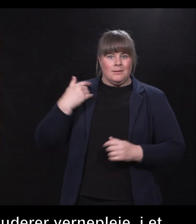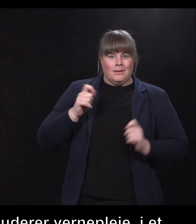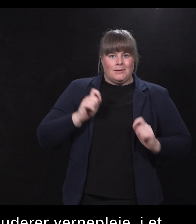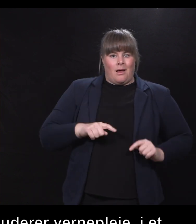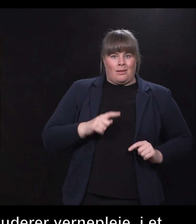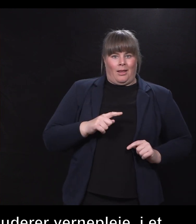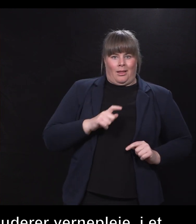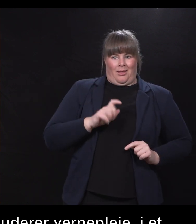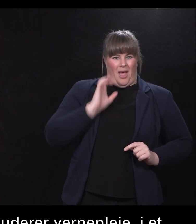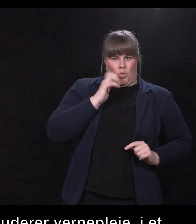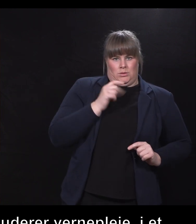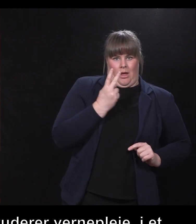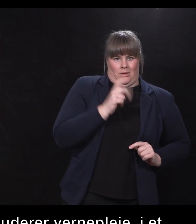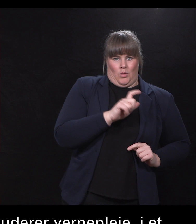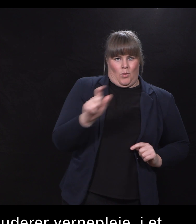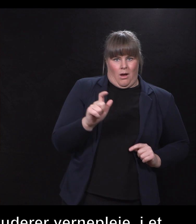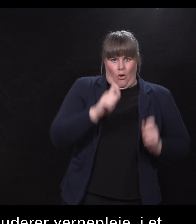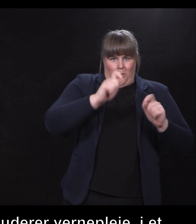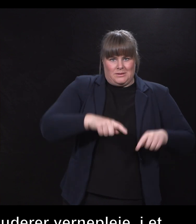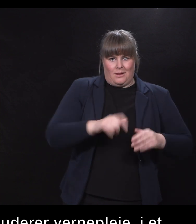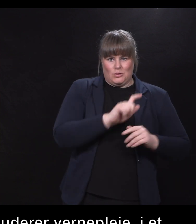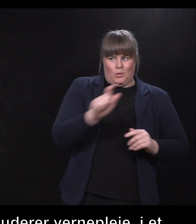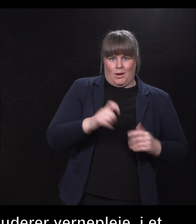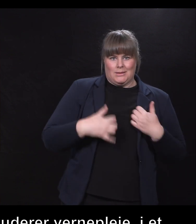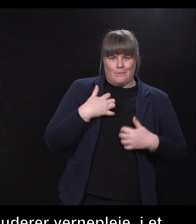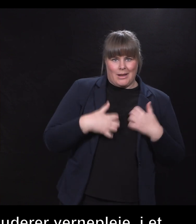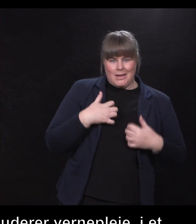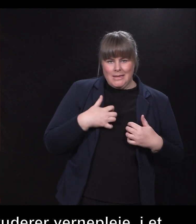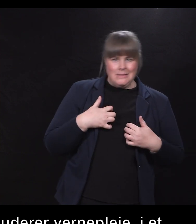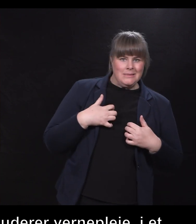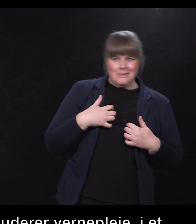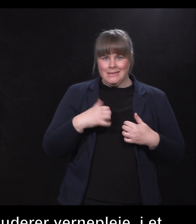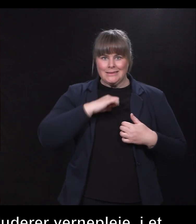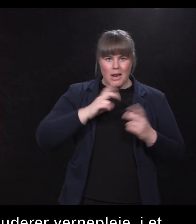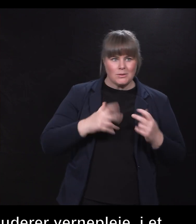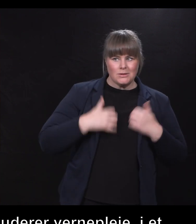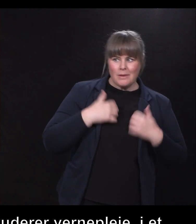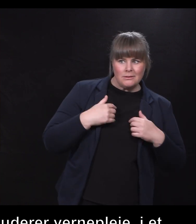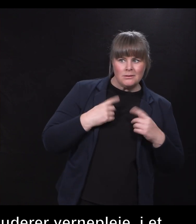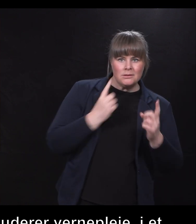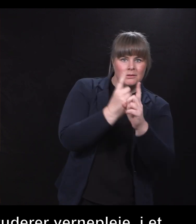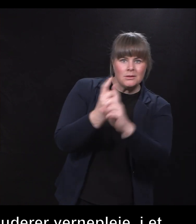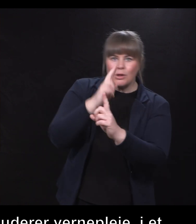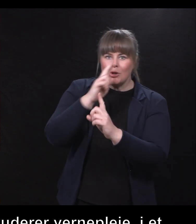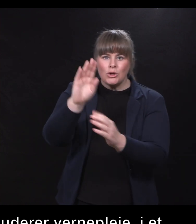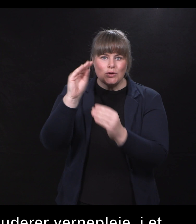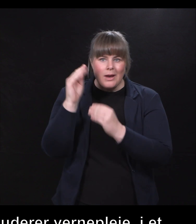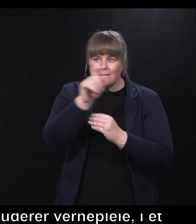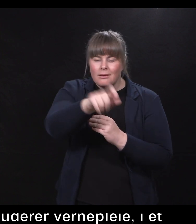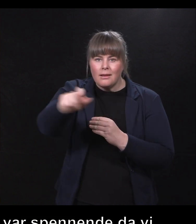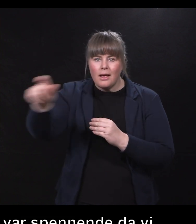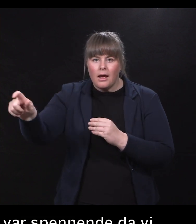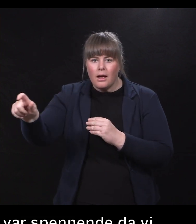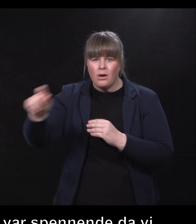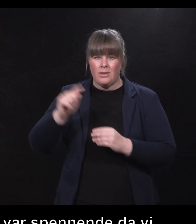er jeg ute, og er spent selv på å se de nye studentene som er der. Og det som møter meg på Campus Porsgrunn, er en gigantisk stor